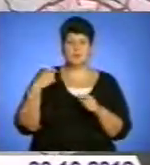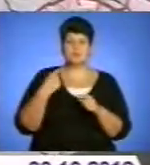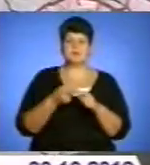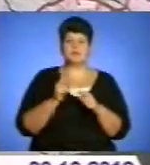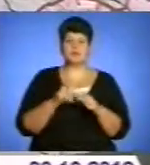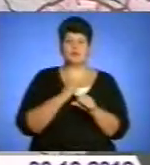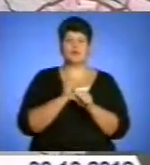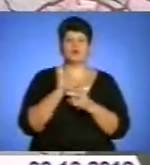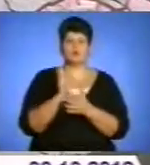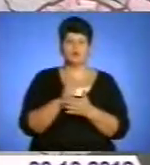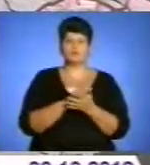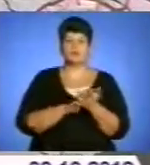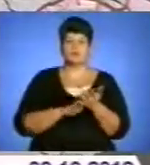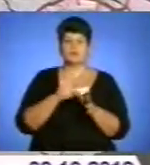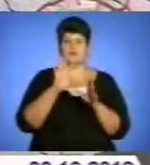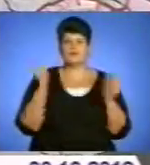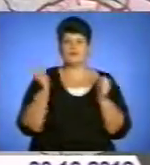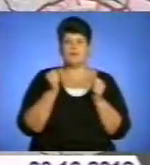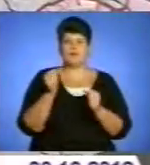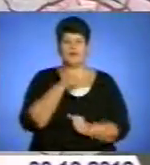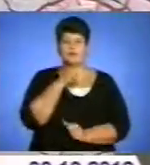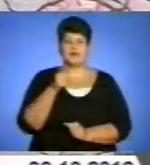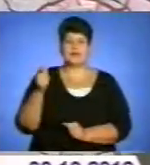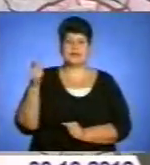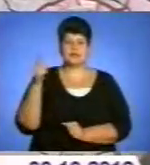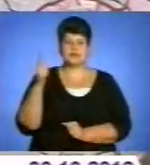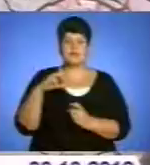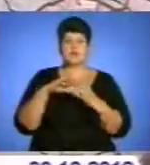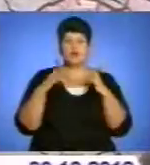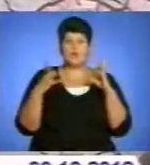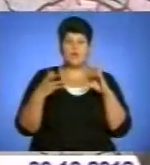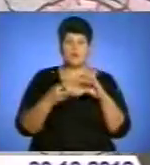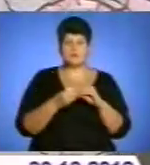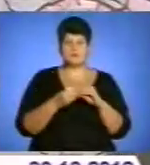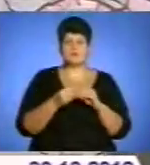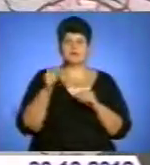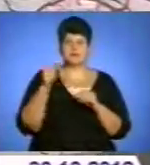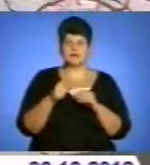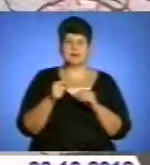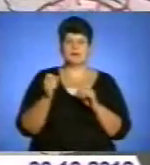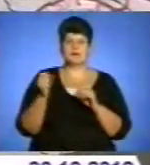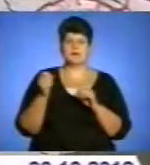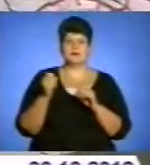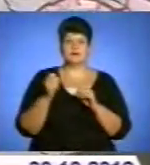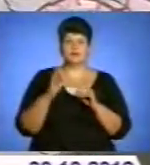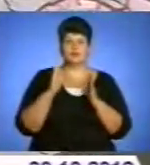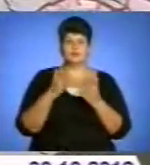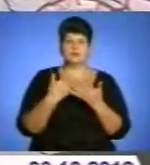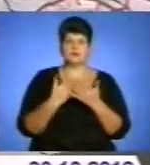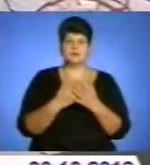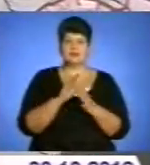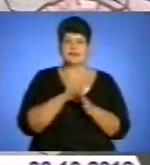робота буде продовжуватись напротяг зі всього зимового періоду. І обсяги таких пасивного снігозахисту у нас складуть не менше